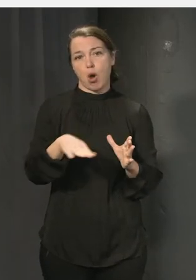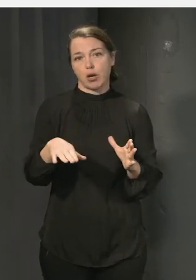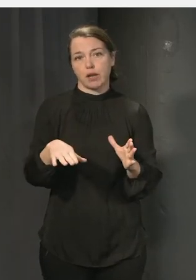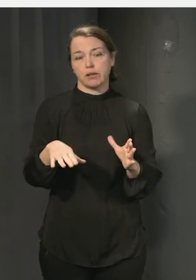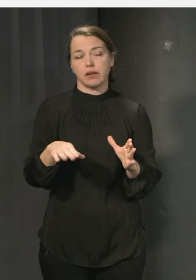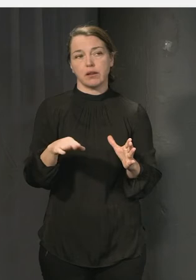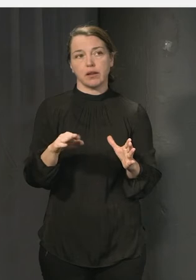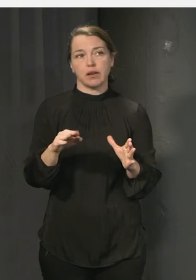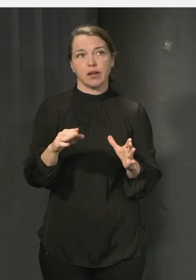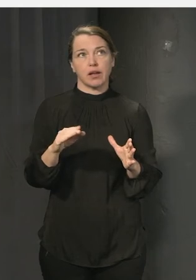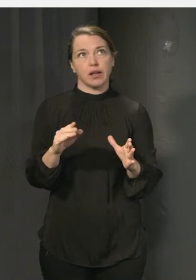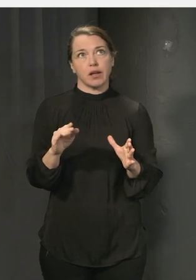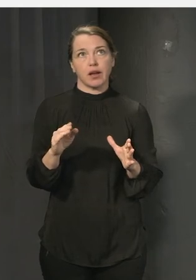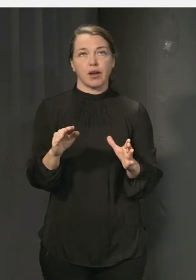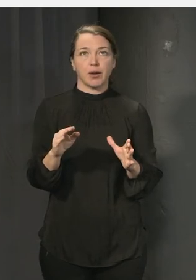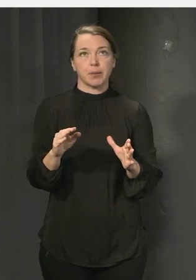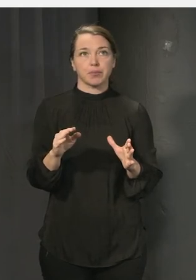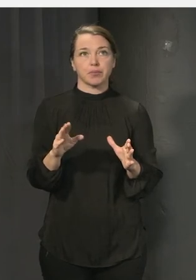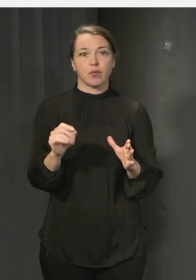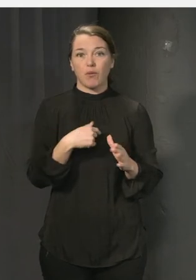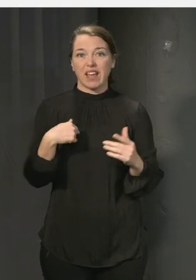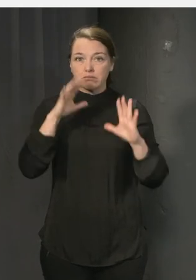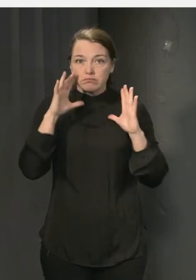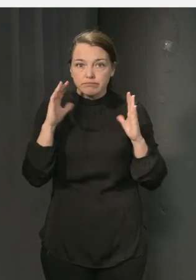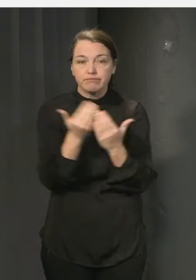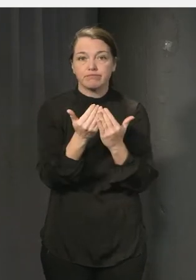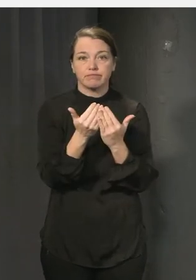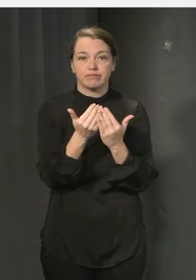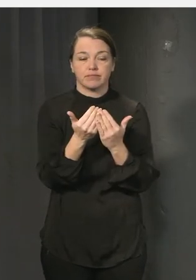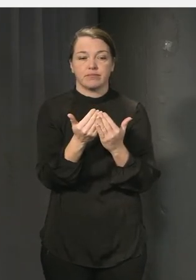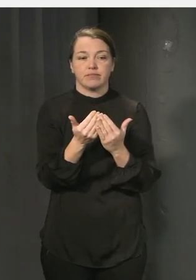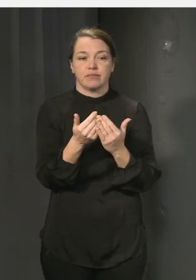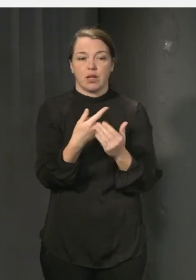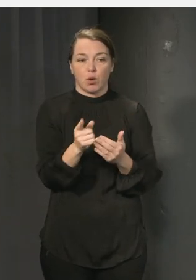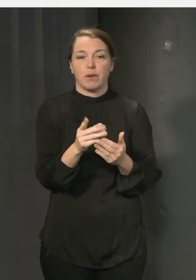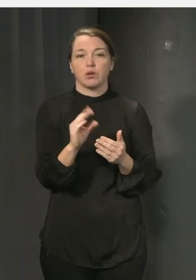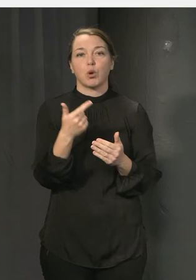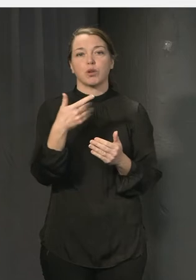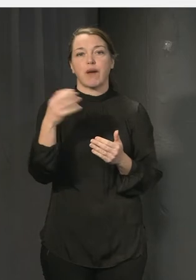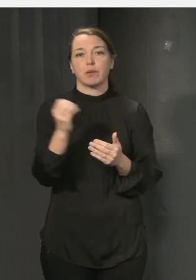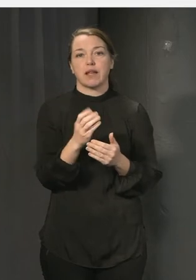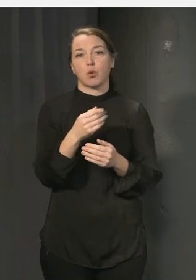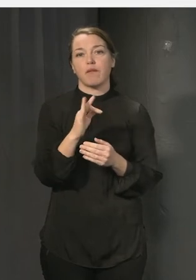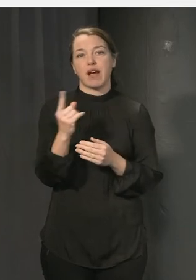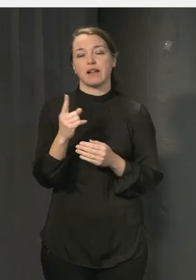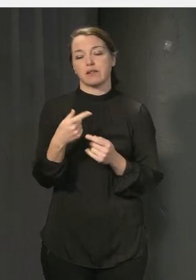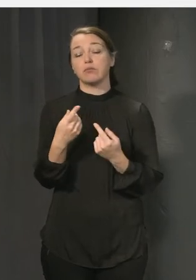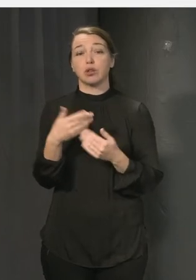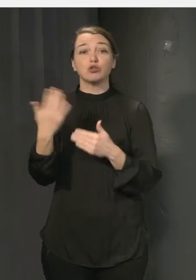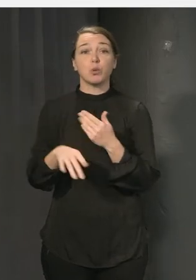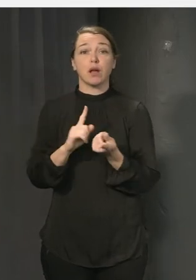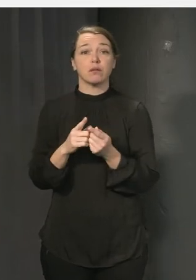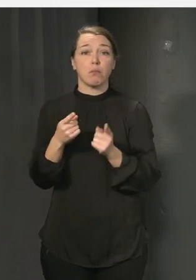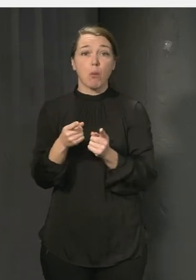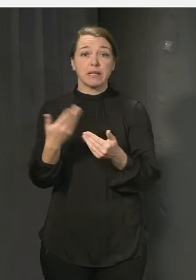där vi tar tag i situationen, de fallen upphör. Men det kommer ju nya varje år. Så att